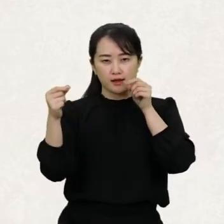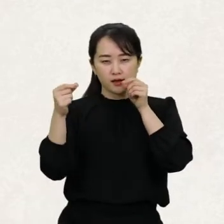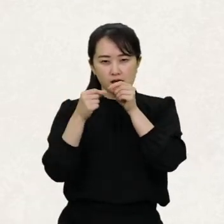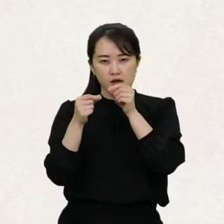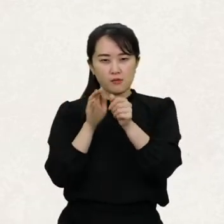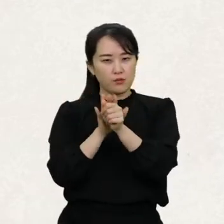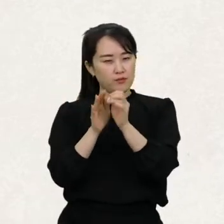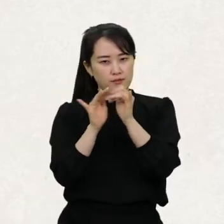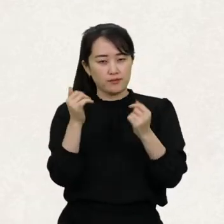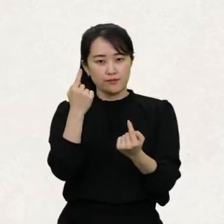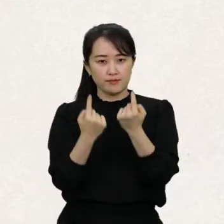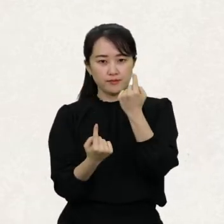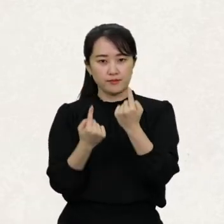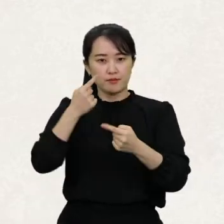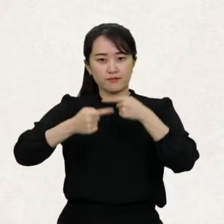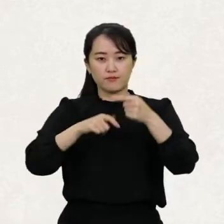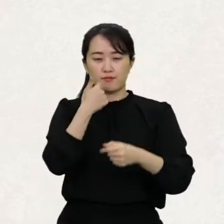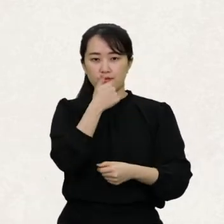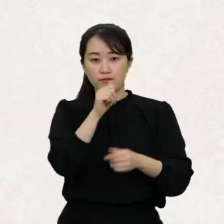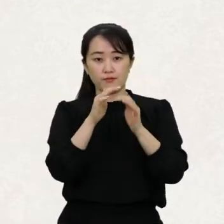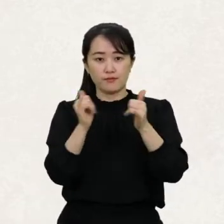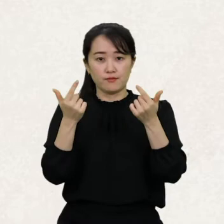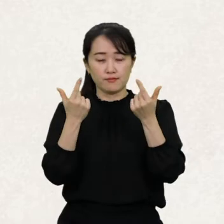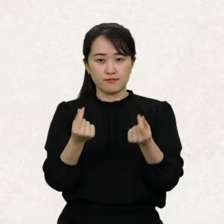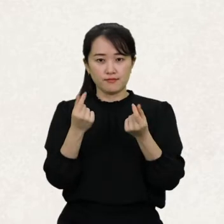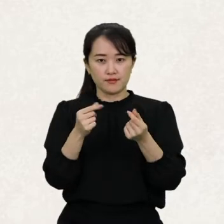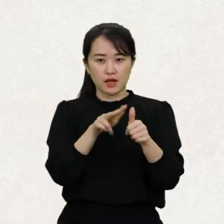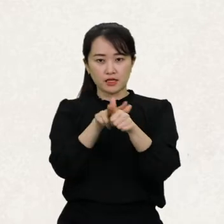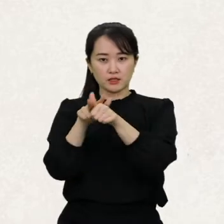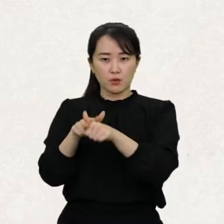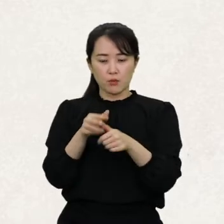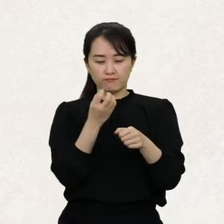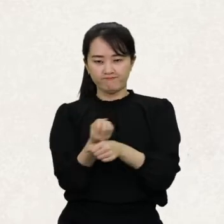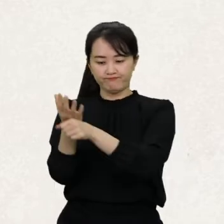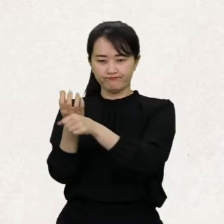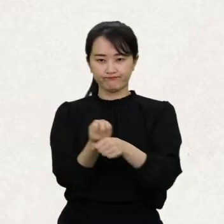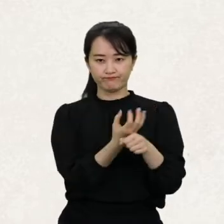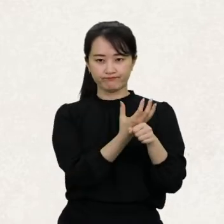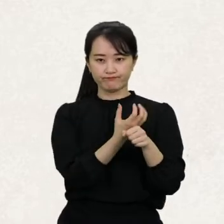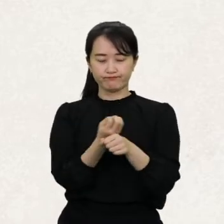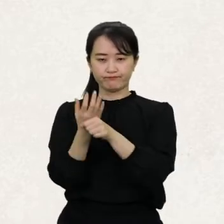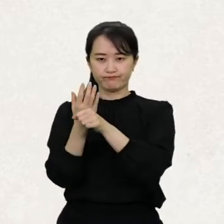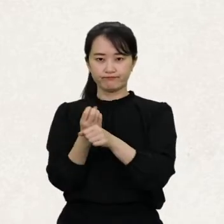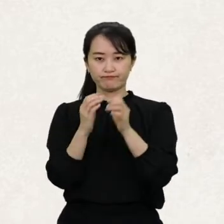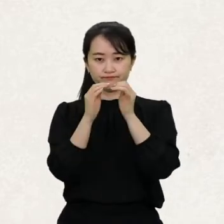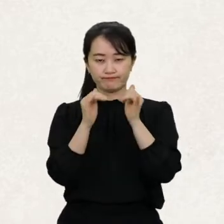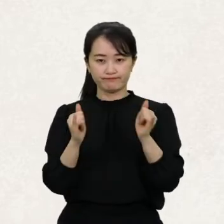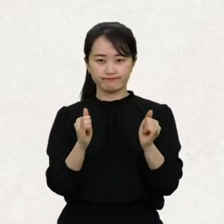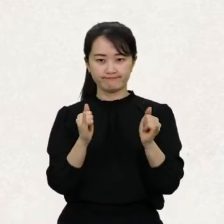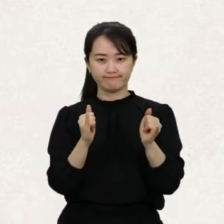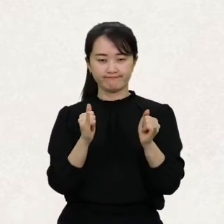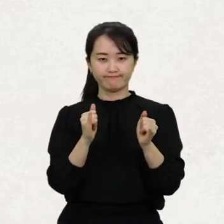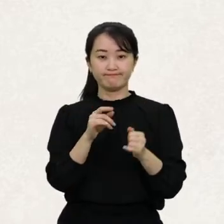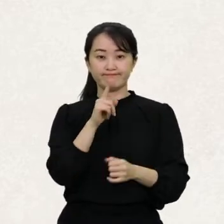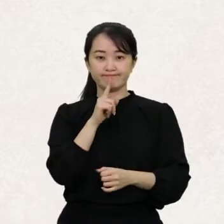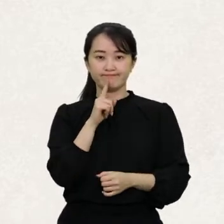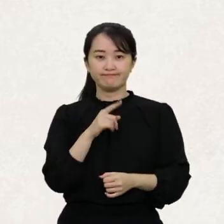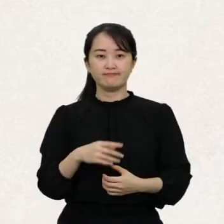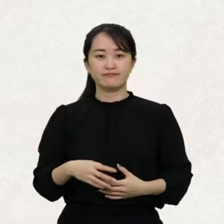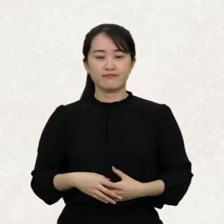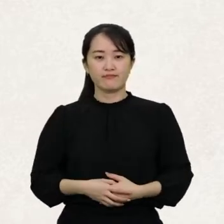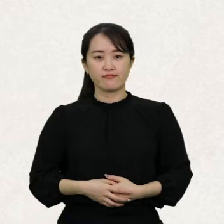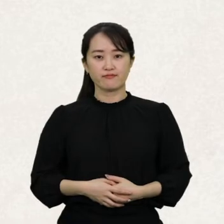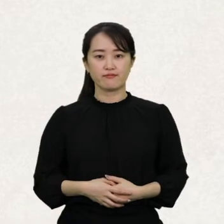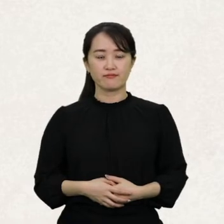사람이라기보다는 수어통역사와 같이 정보를 전달하는 중간자의 역할을 하는 사람 또는 수단을 의미해요.